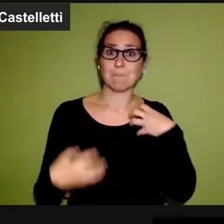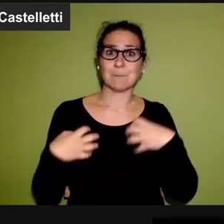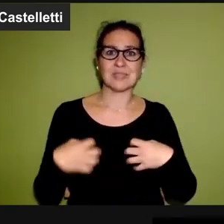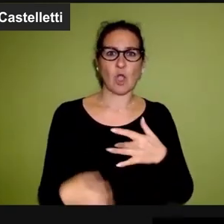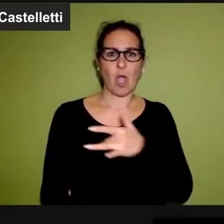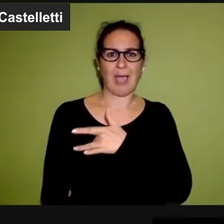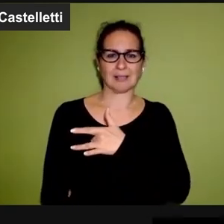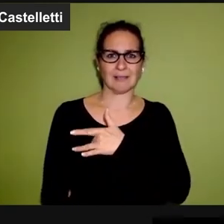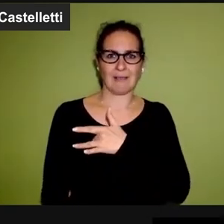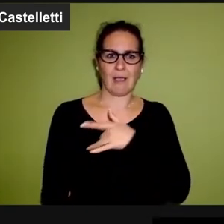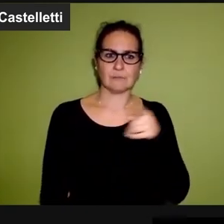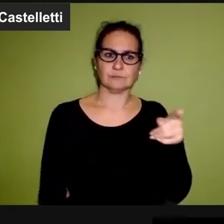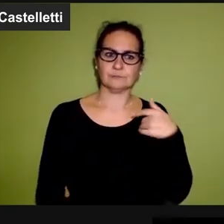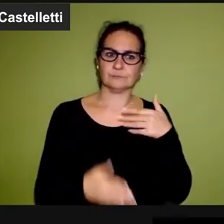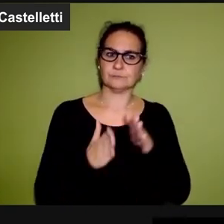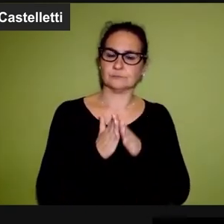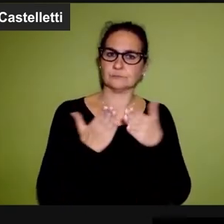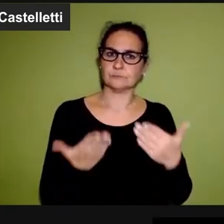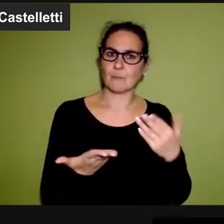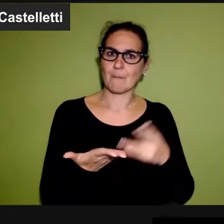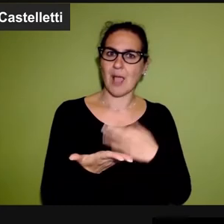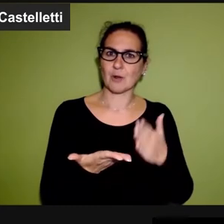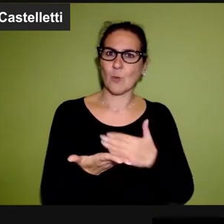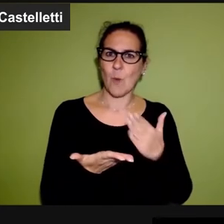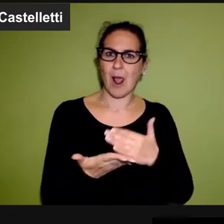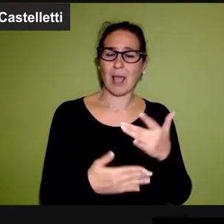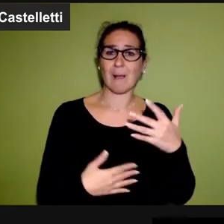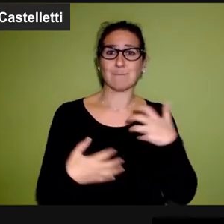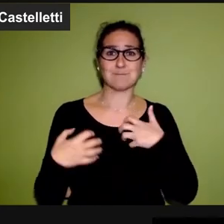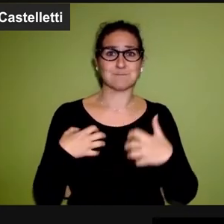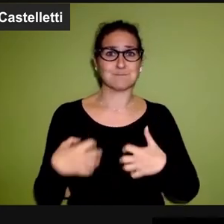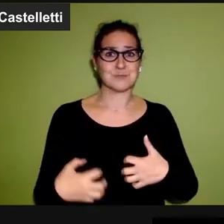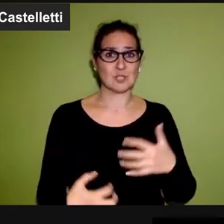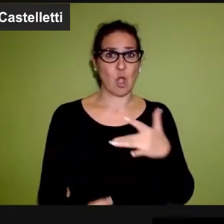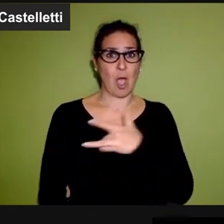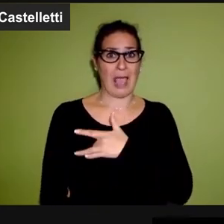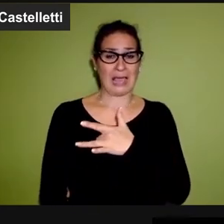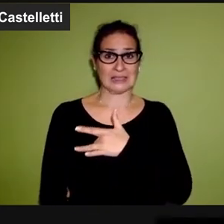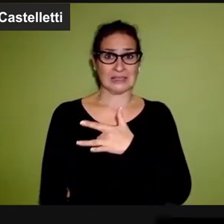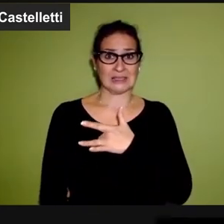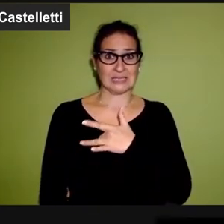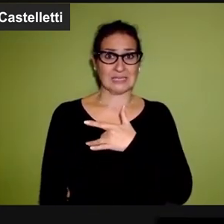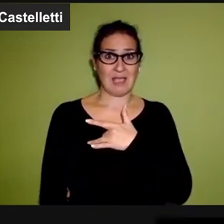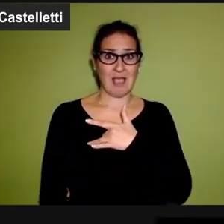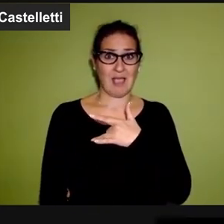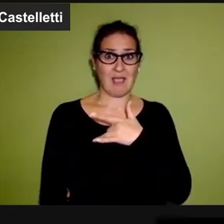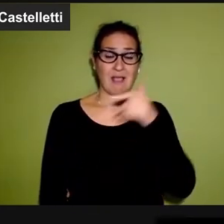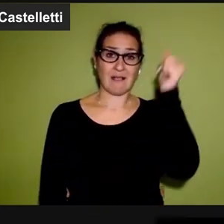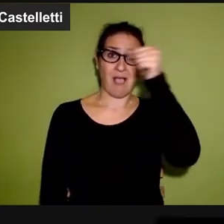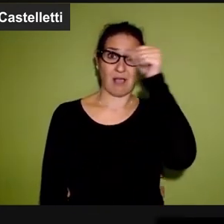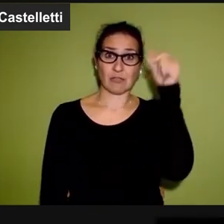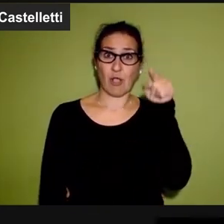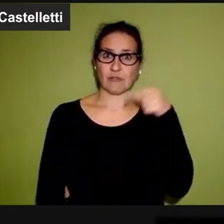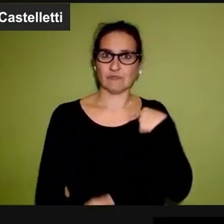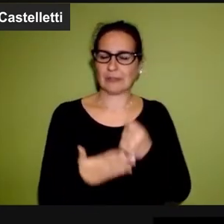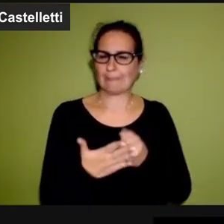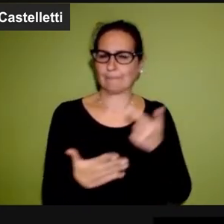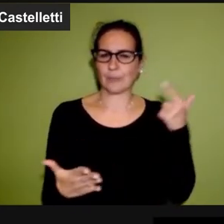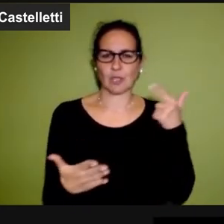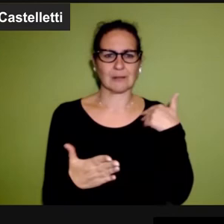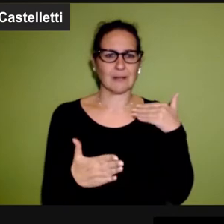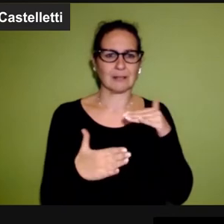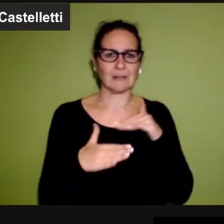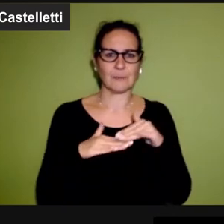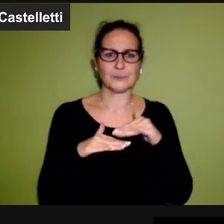ha scritto il manuale di bioetica, uno dei due manuali di bioetica cattolici più